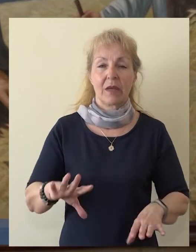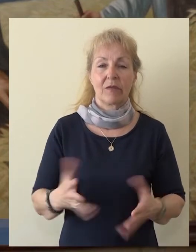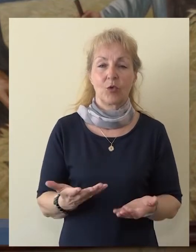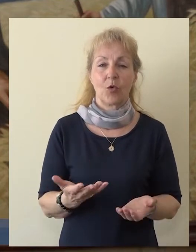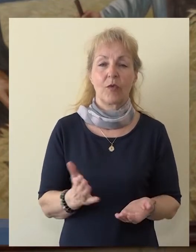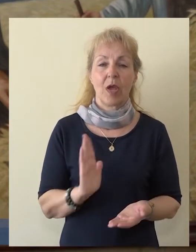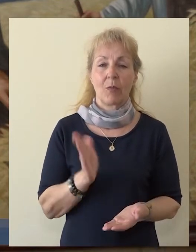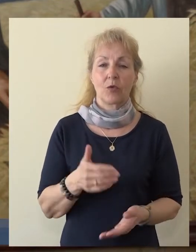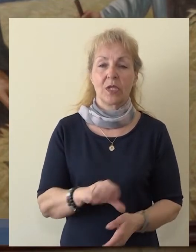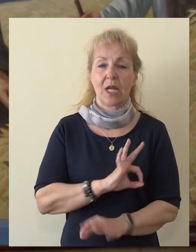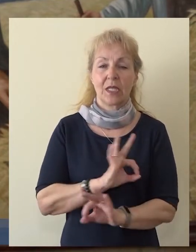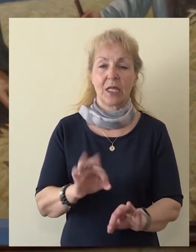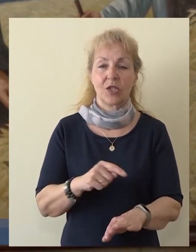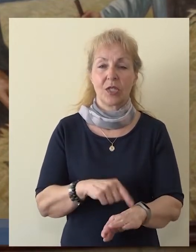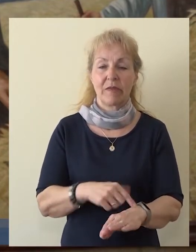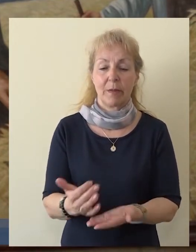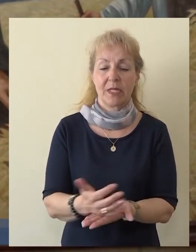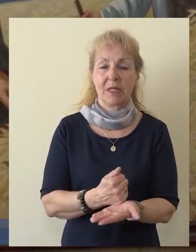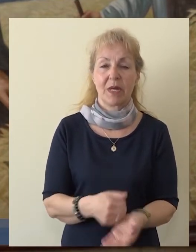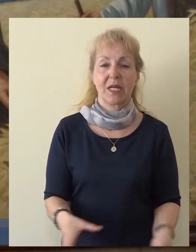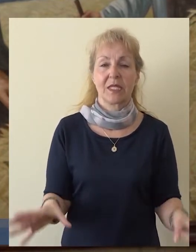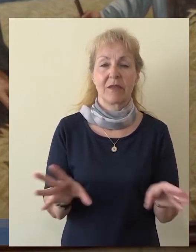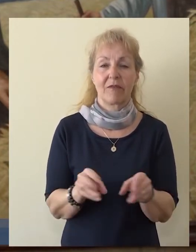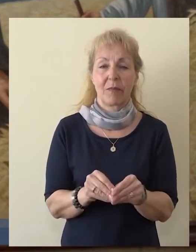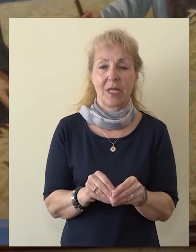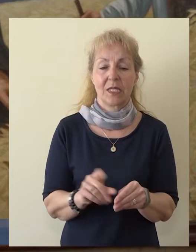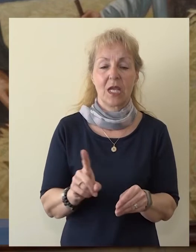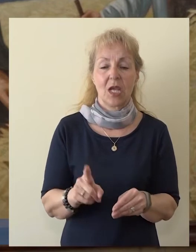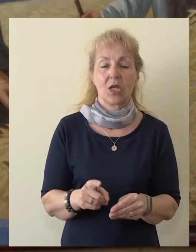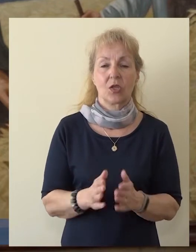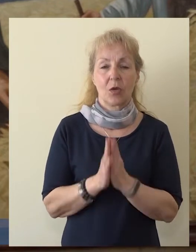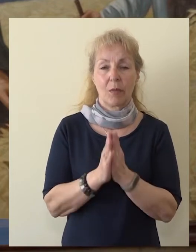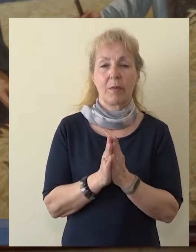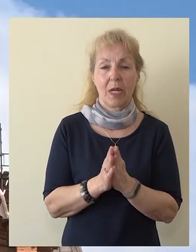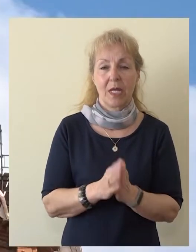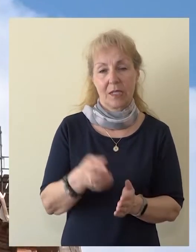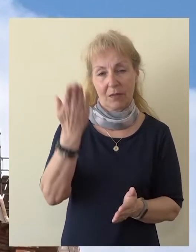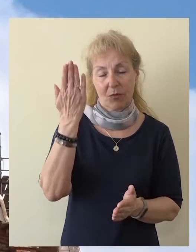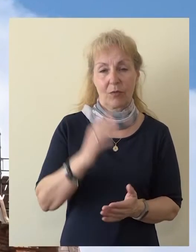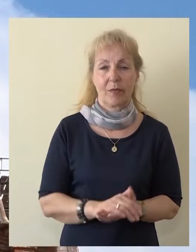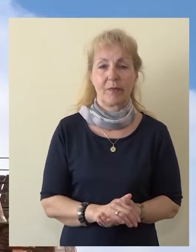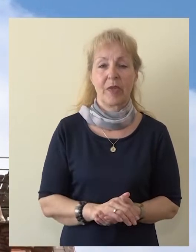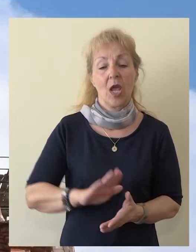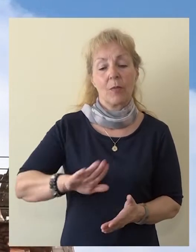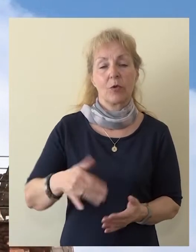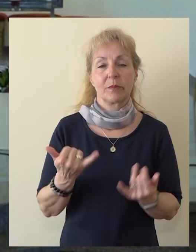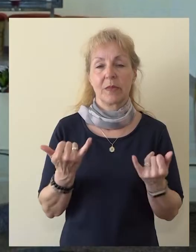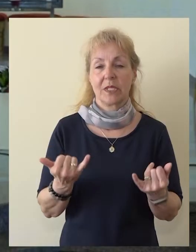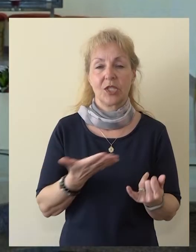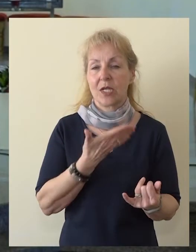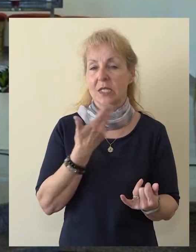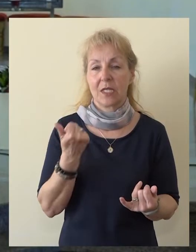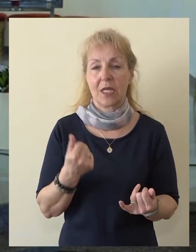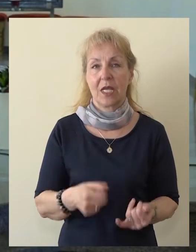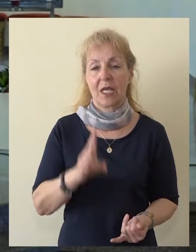хороше час, коли вместе соберемося для того, щоб почтити, прославити імя нашого Господа. Хоч ми не є в храмі,